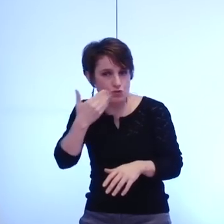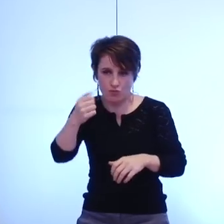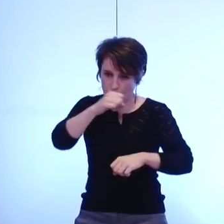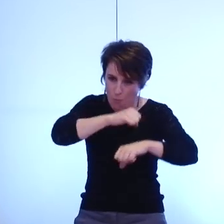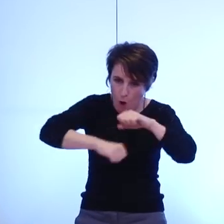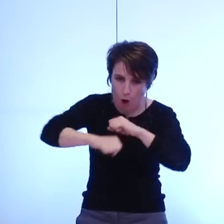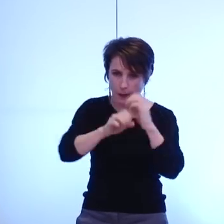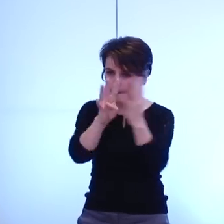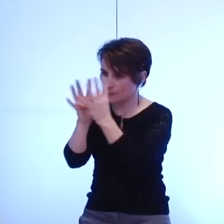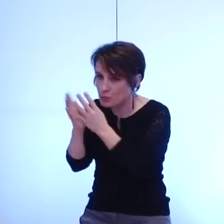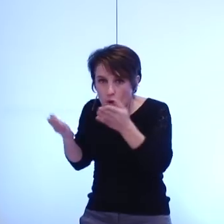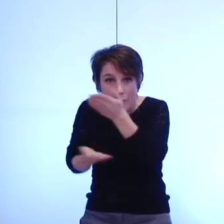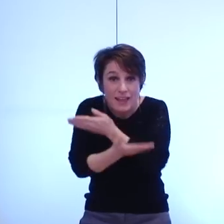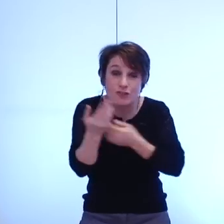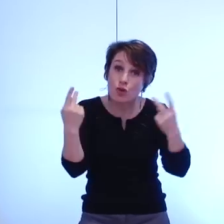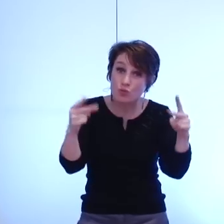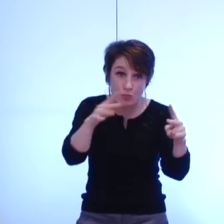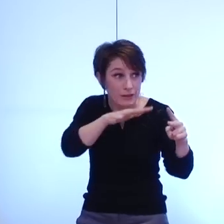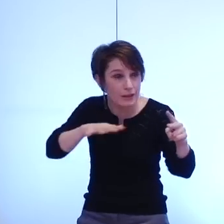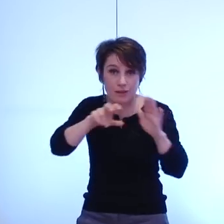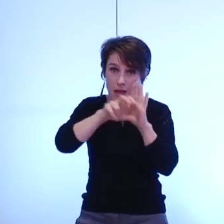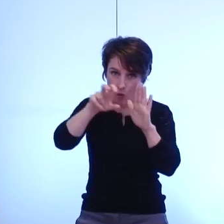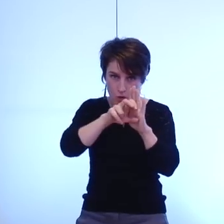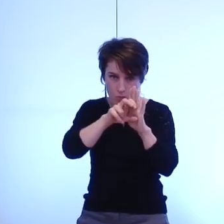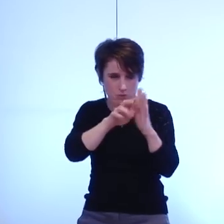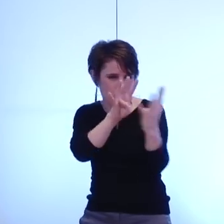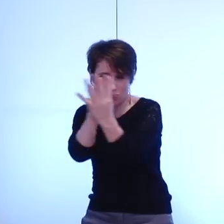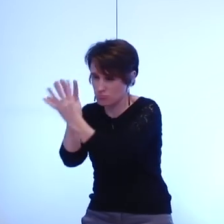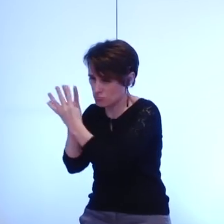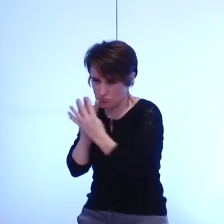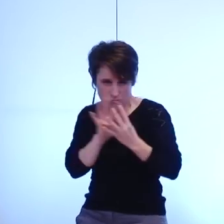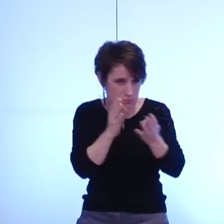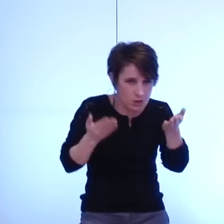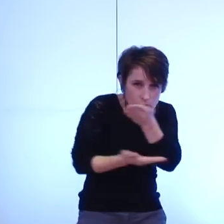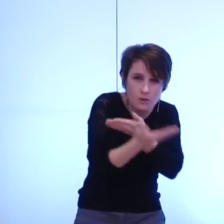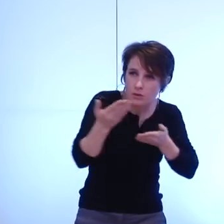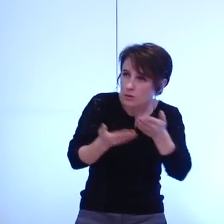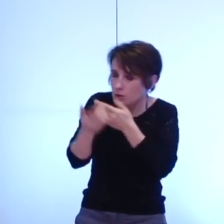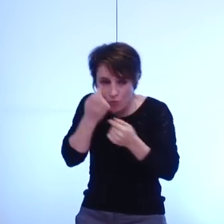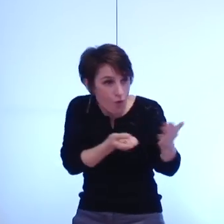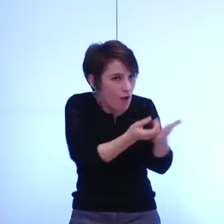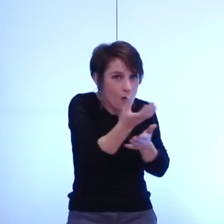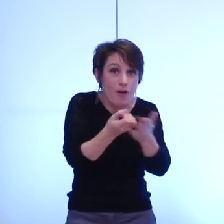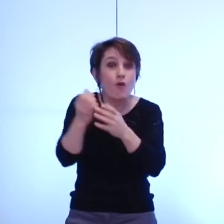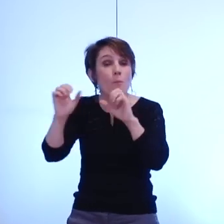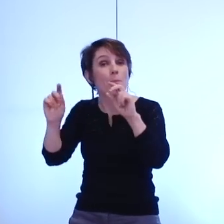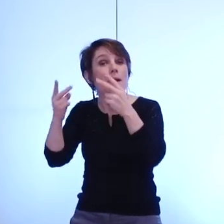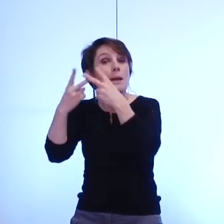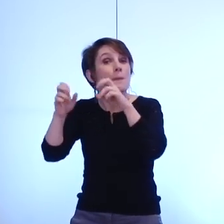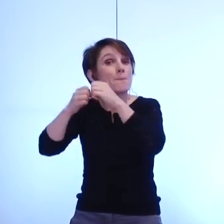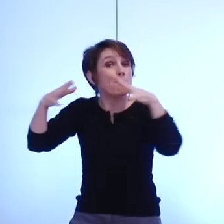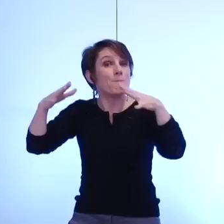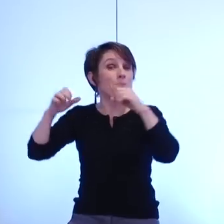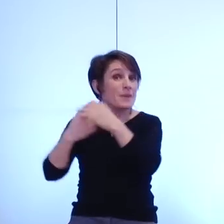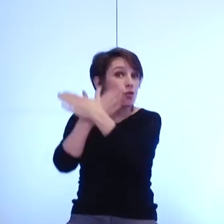sur Grenoble afin d'expliquer ce qu'était la métropole les